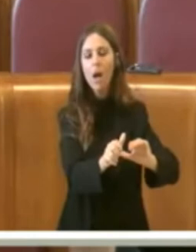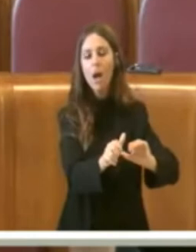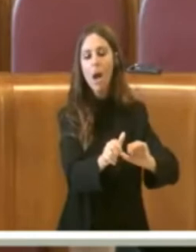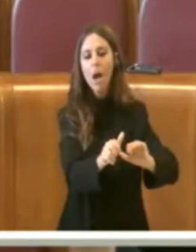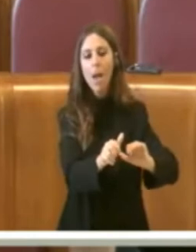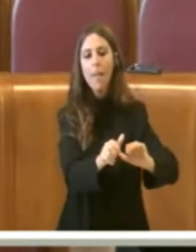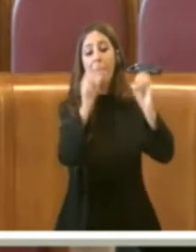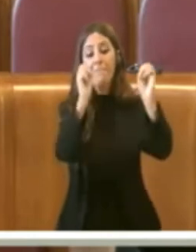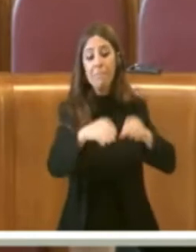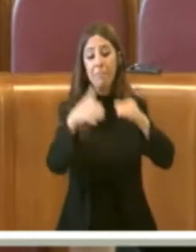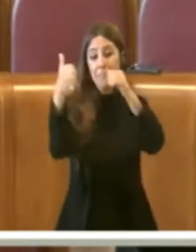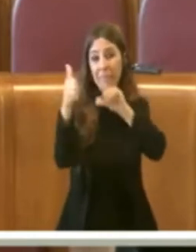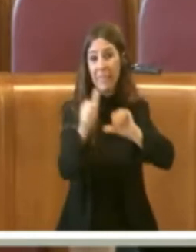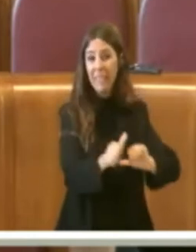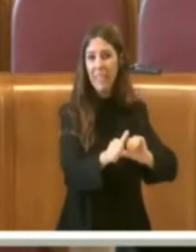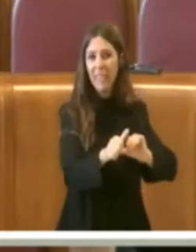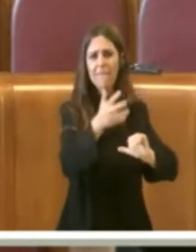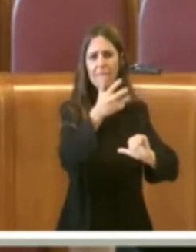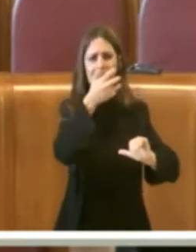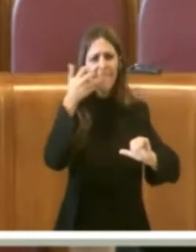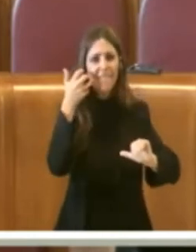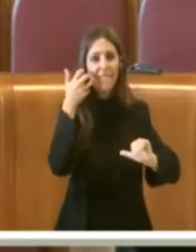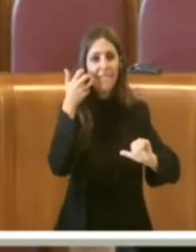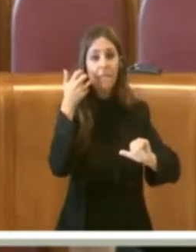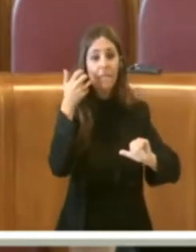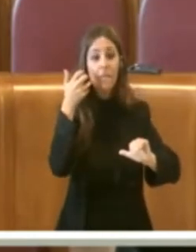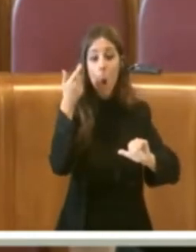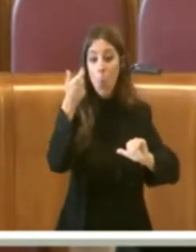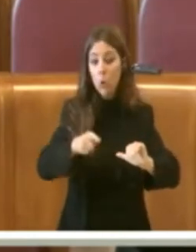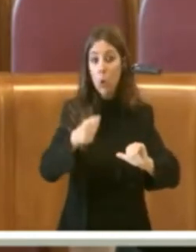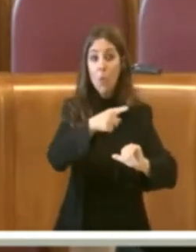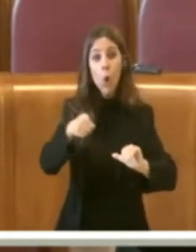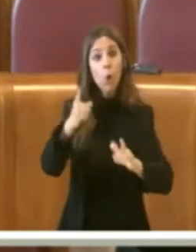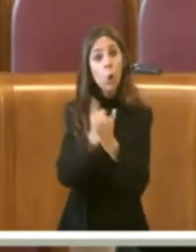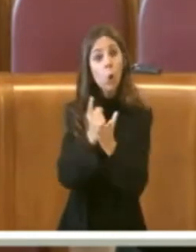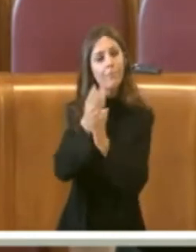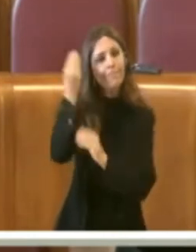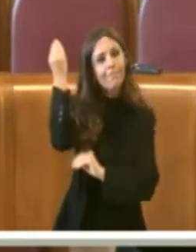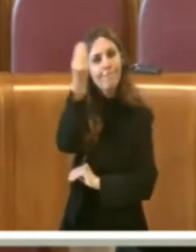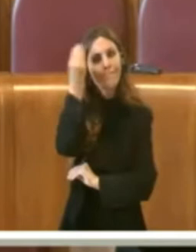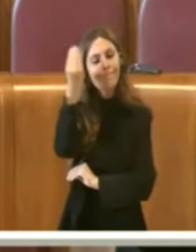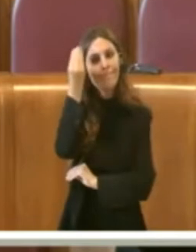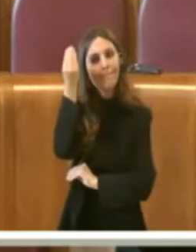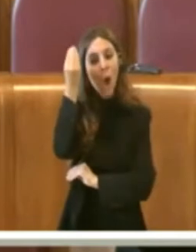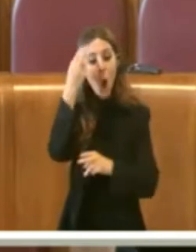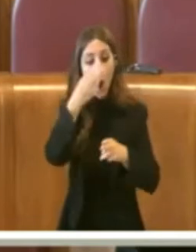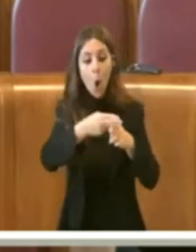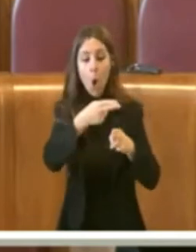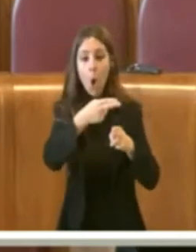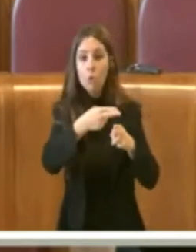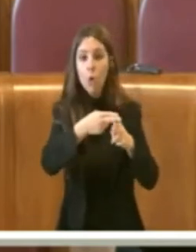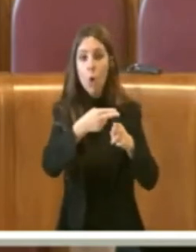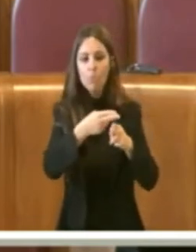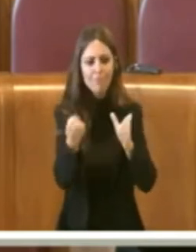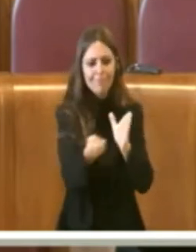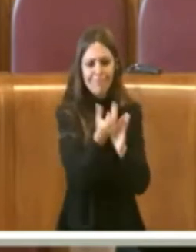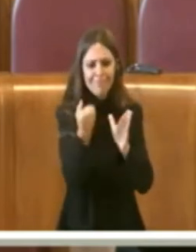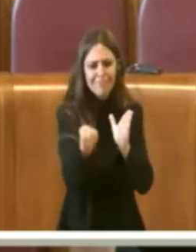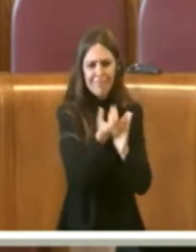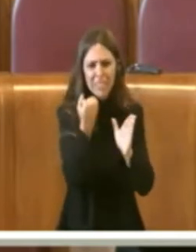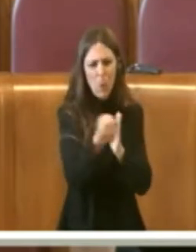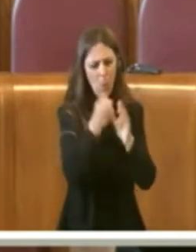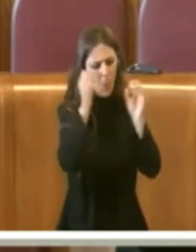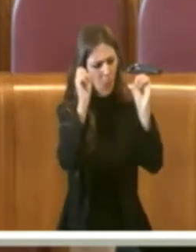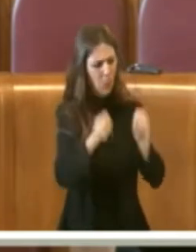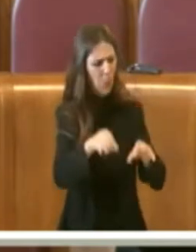importantissima, perché voi dovete solo pensare che Roma produce molti più